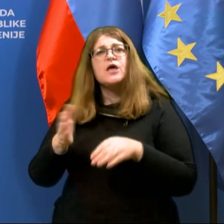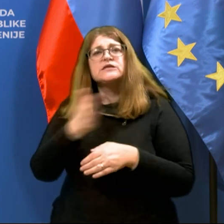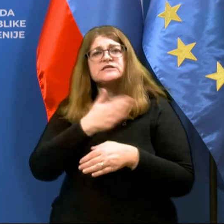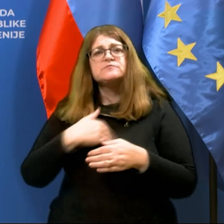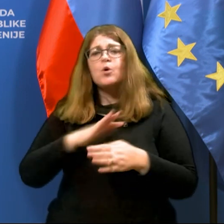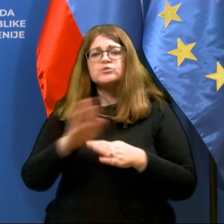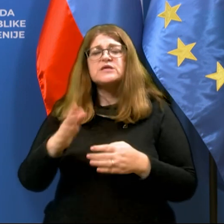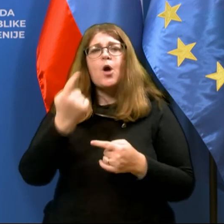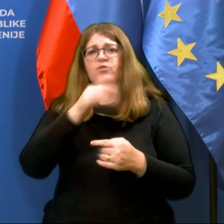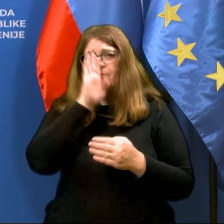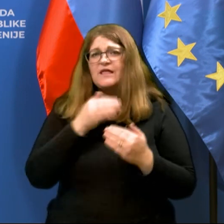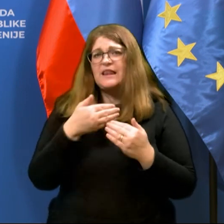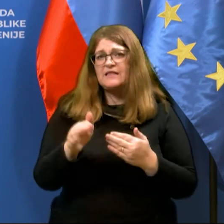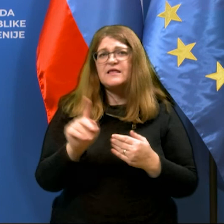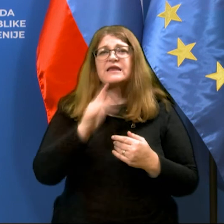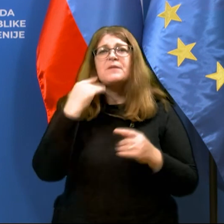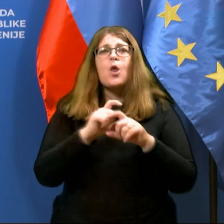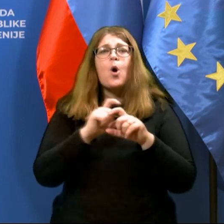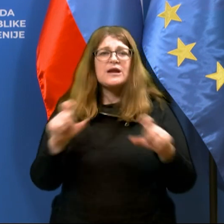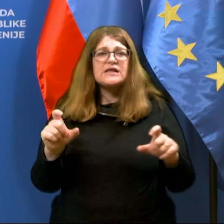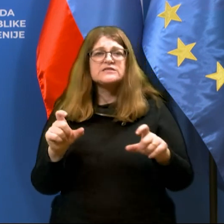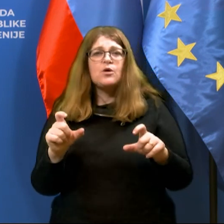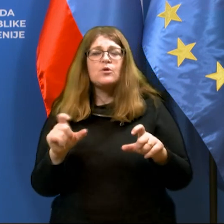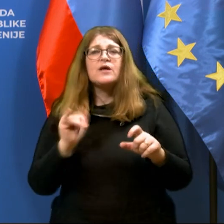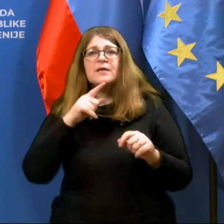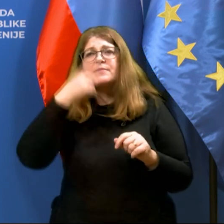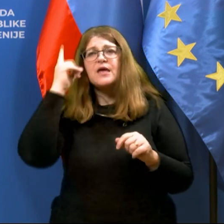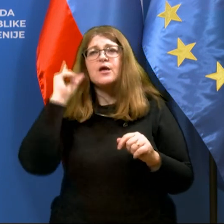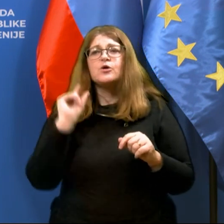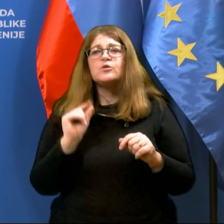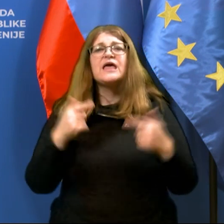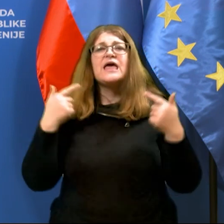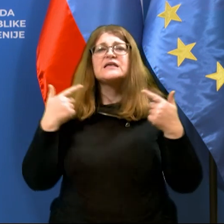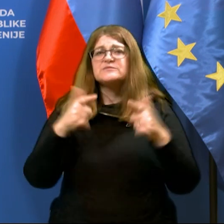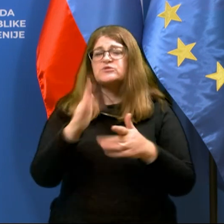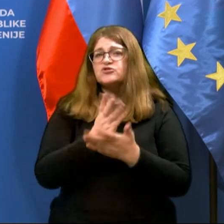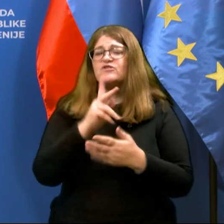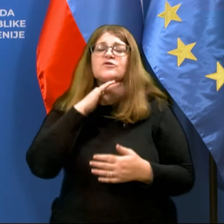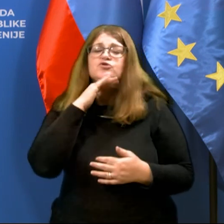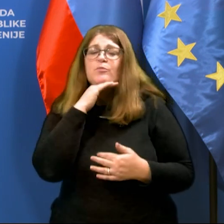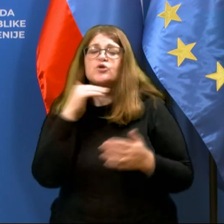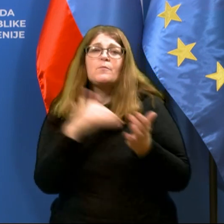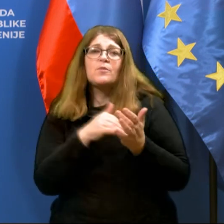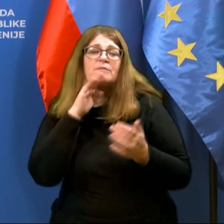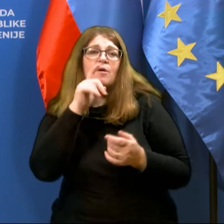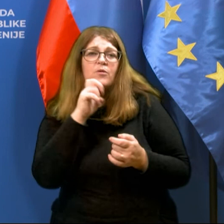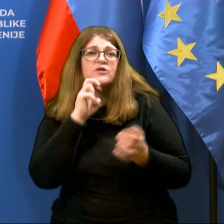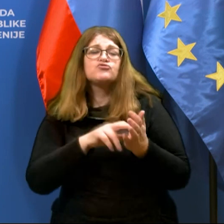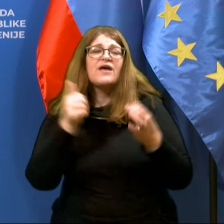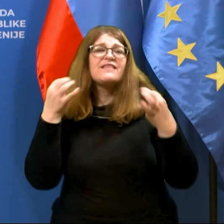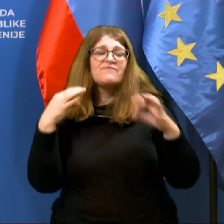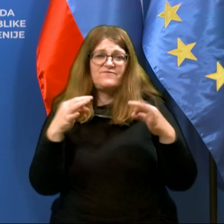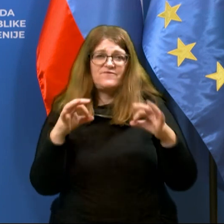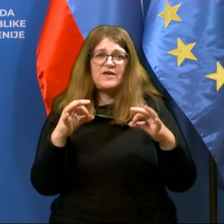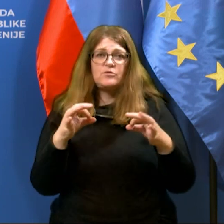ponedeljak in nekako ni bilo razloga, da bi zadevo sprostili že v soboto. Torej, potrebno bo potrpeti še en vikend